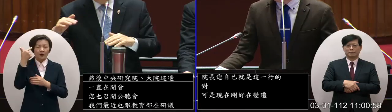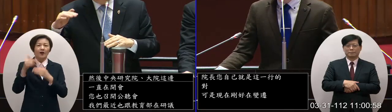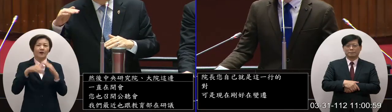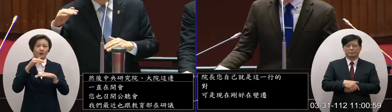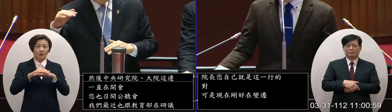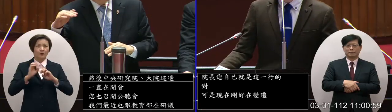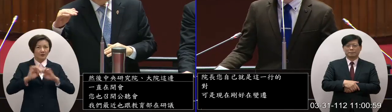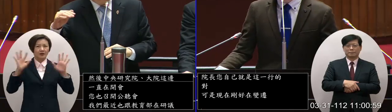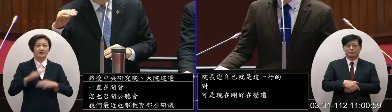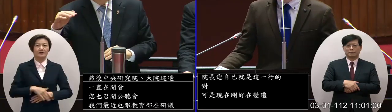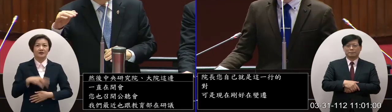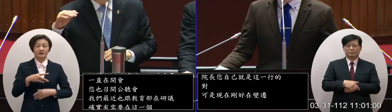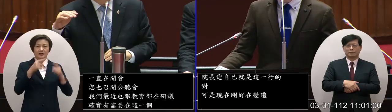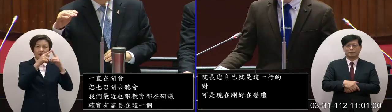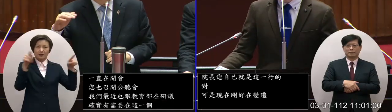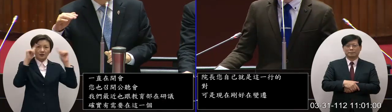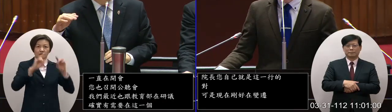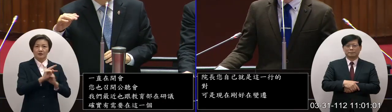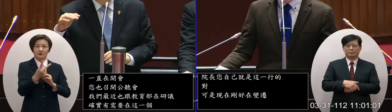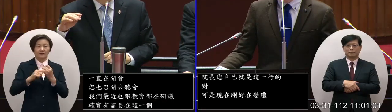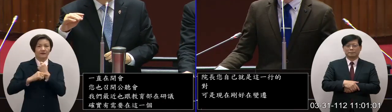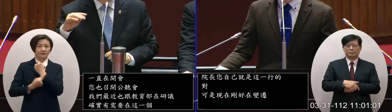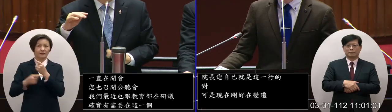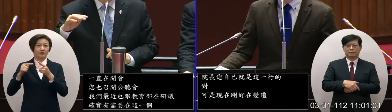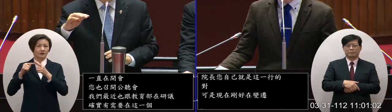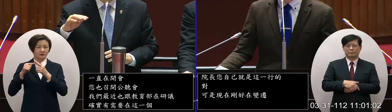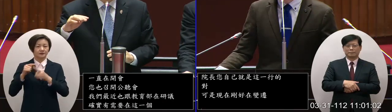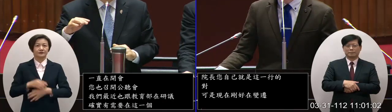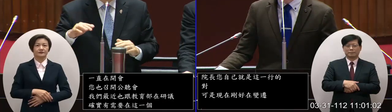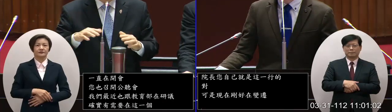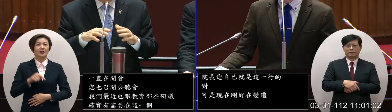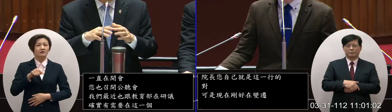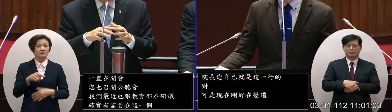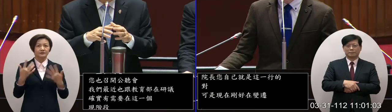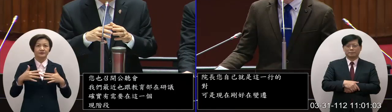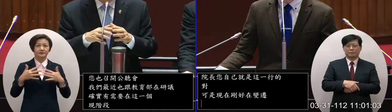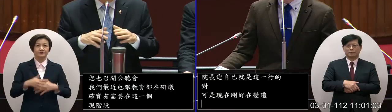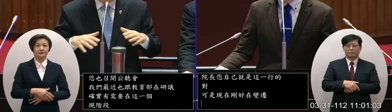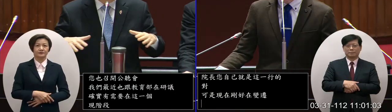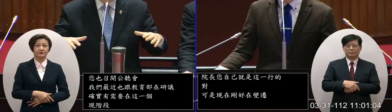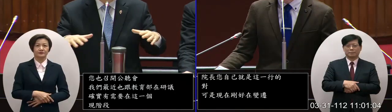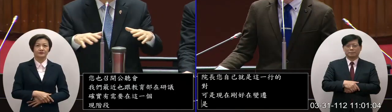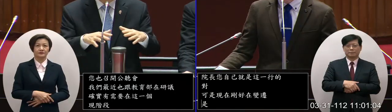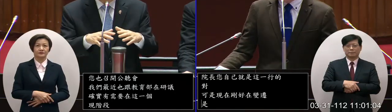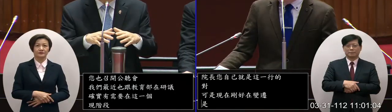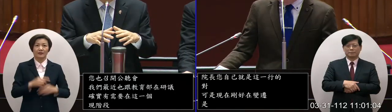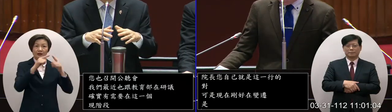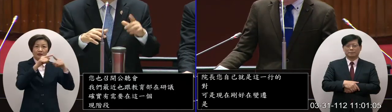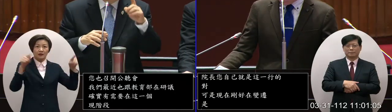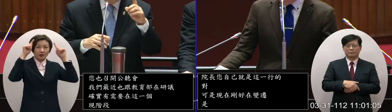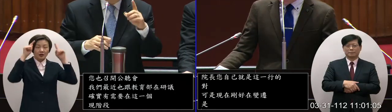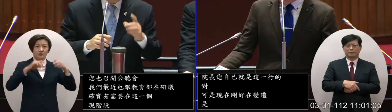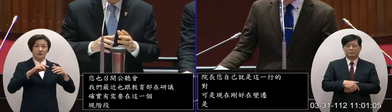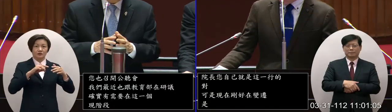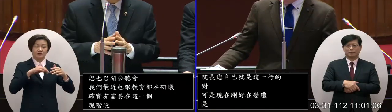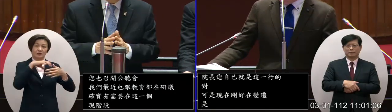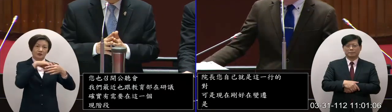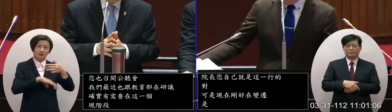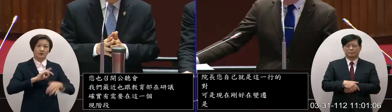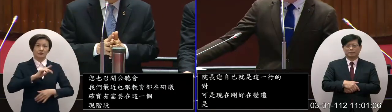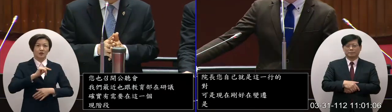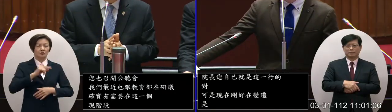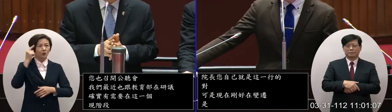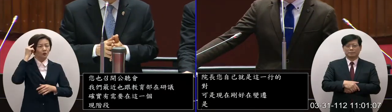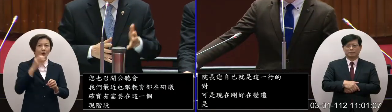另外一個就是大學法人化的這一塊我是覺得這個大學裡面的老師建立共識